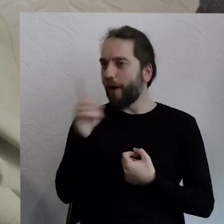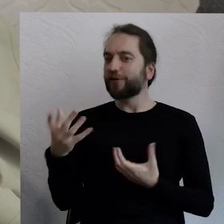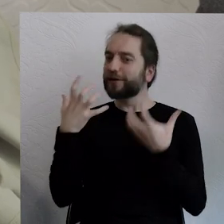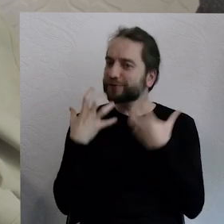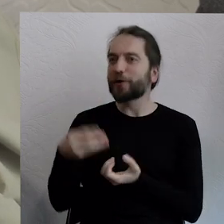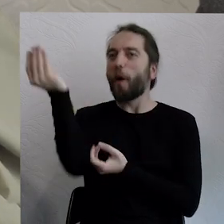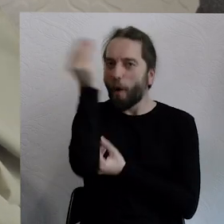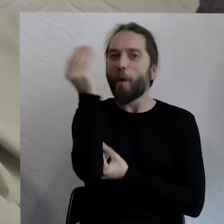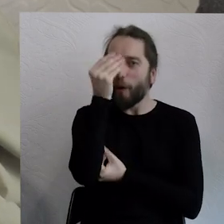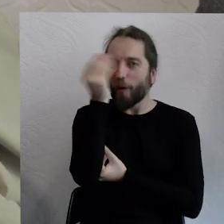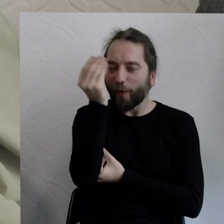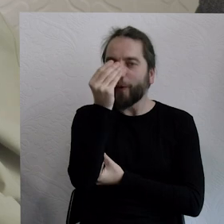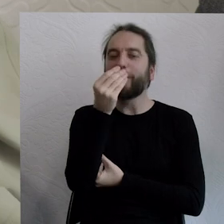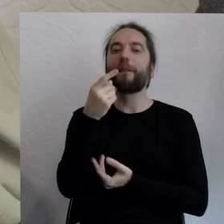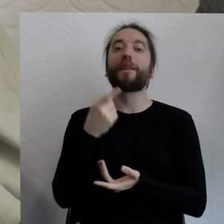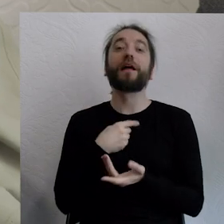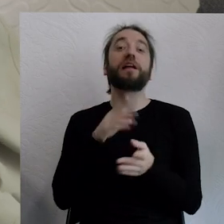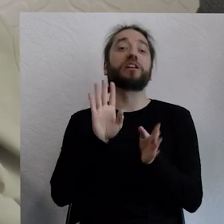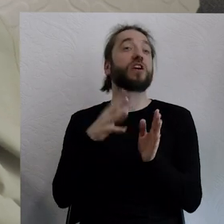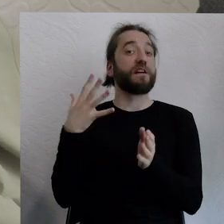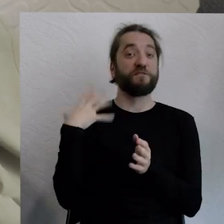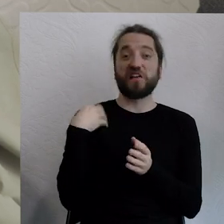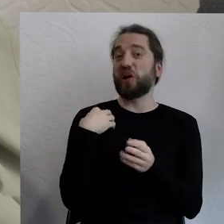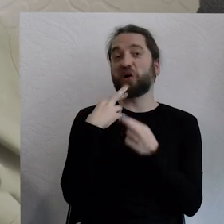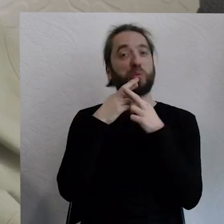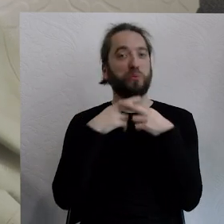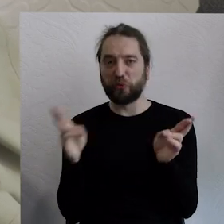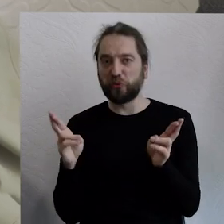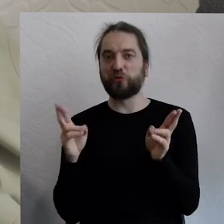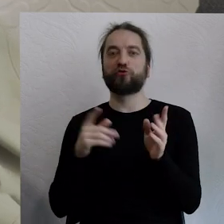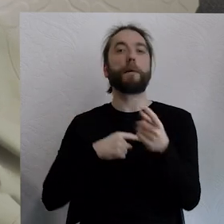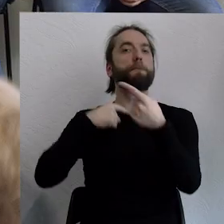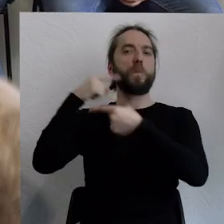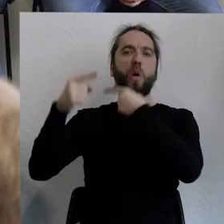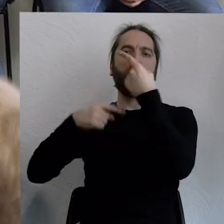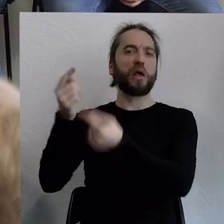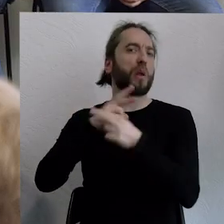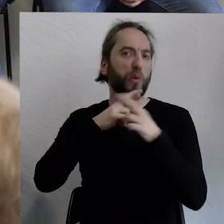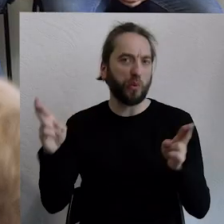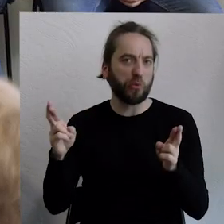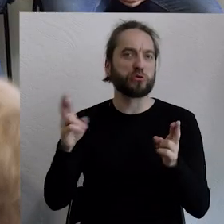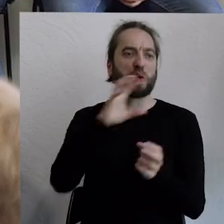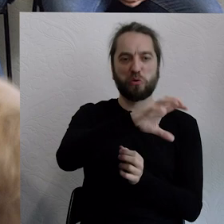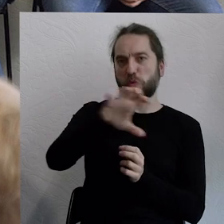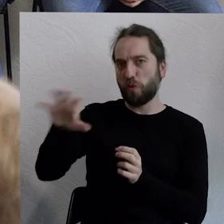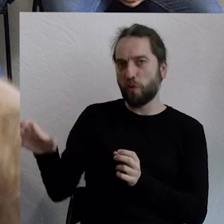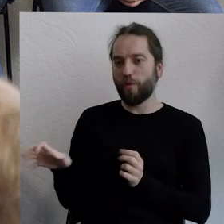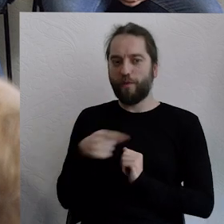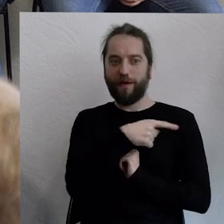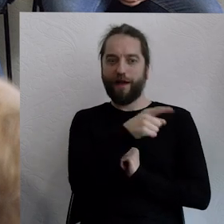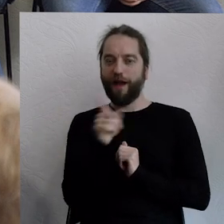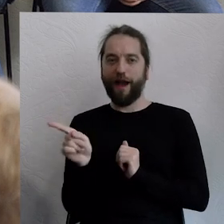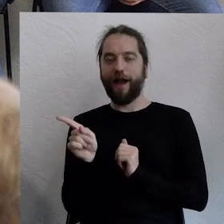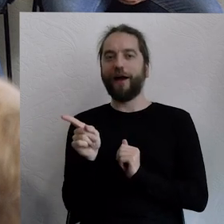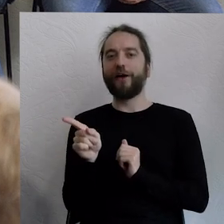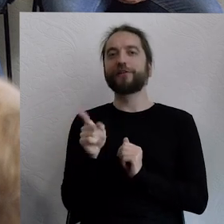być może także w grupach międzywiekowych, międzypokoleniowych, które rozwijają swoją wiedzę